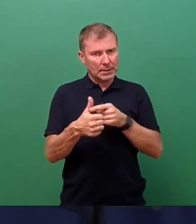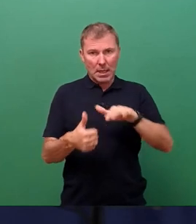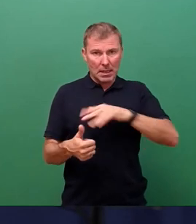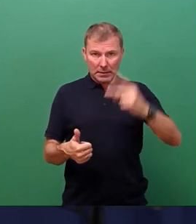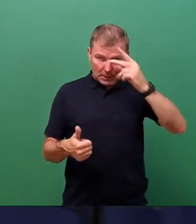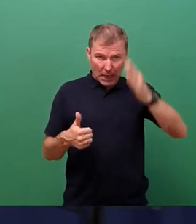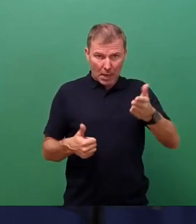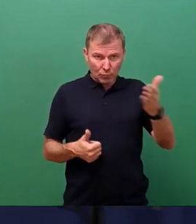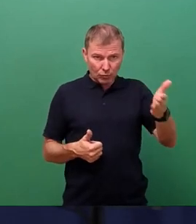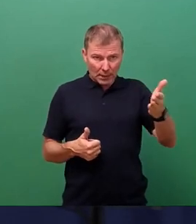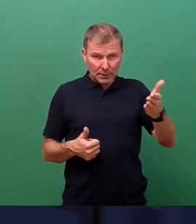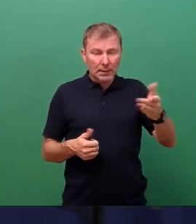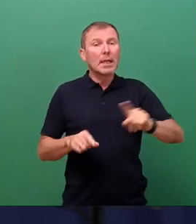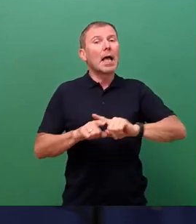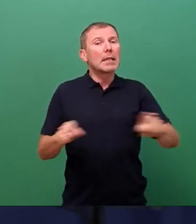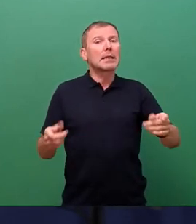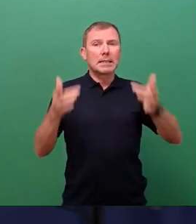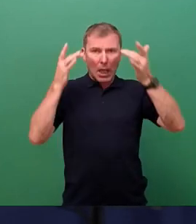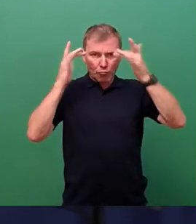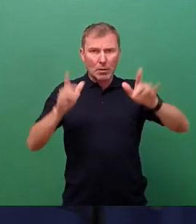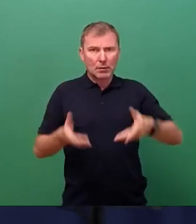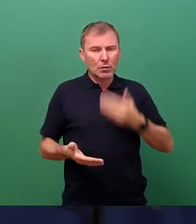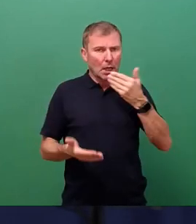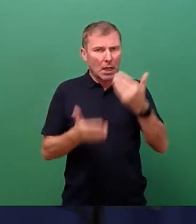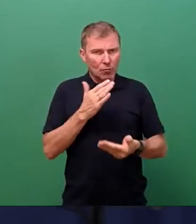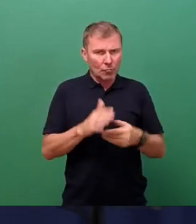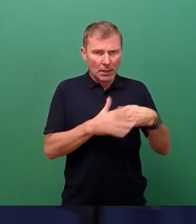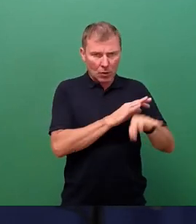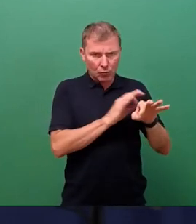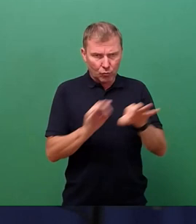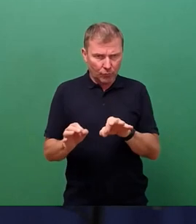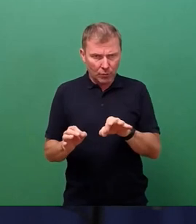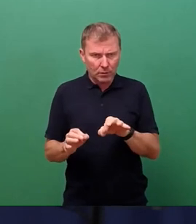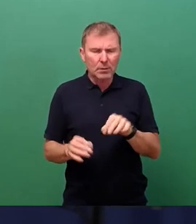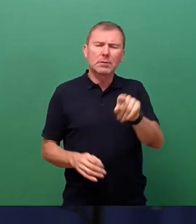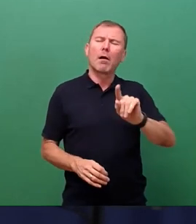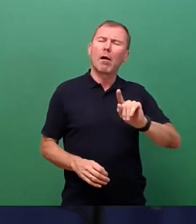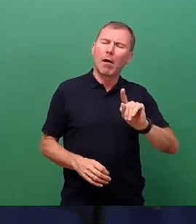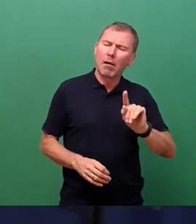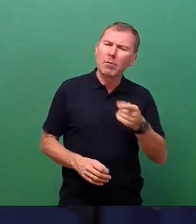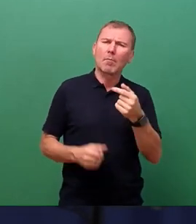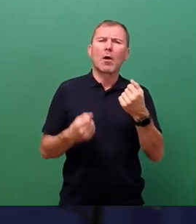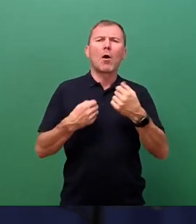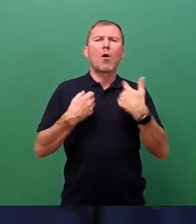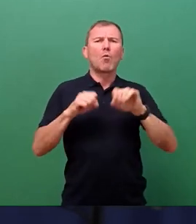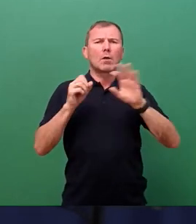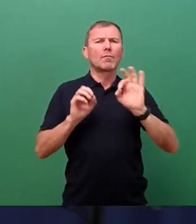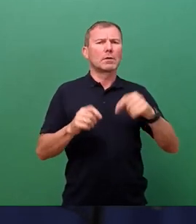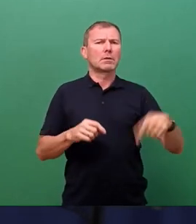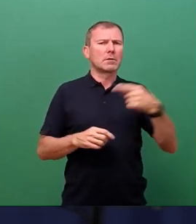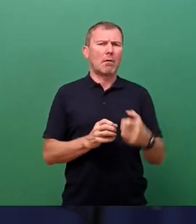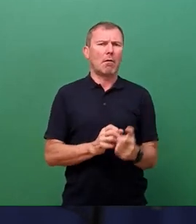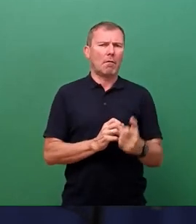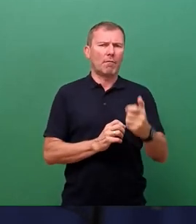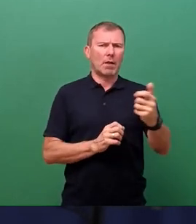den Weg der Nichtzulassungsbeschwerde gehen, was aus unserer Sicht nochmal die Unklarheiten für dieses Jahr verlängern würde. Und in die